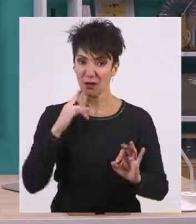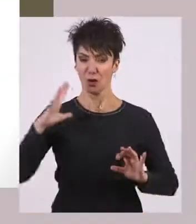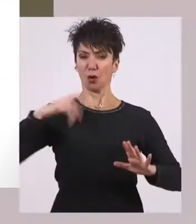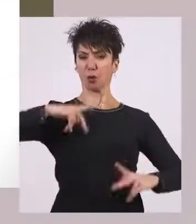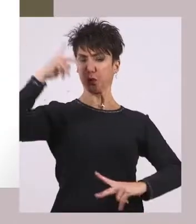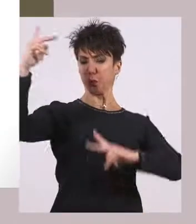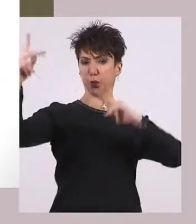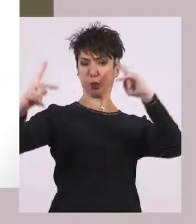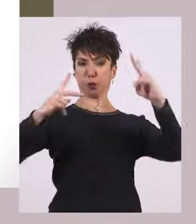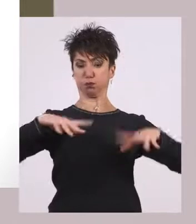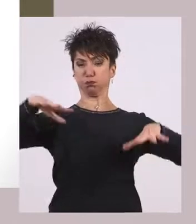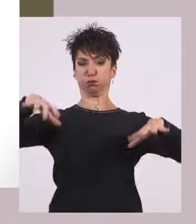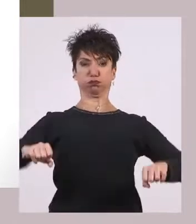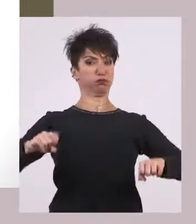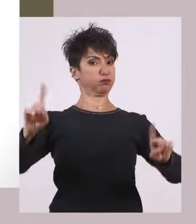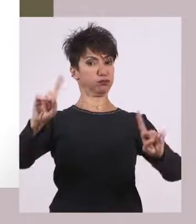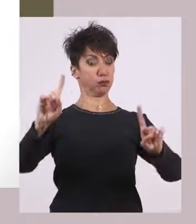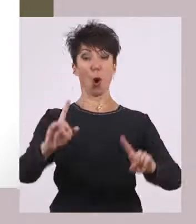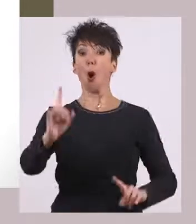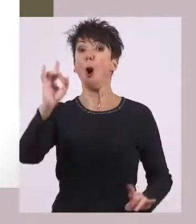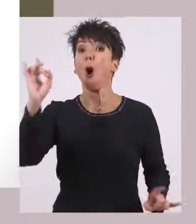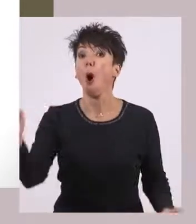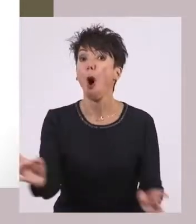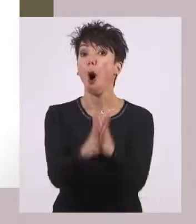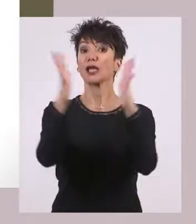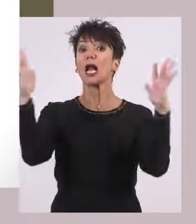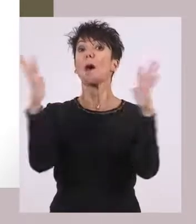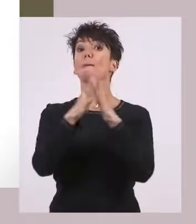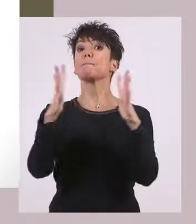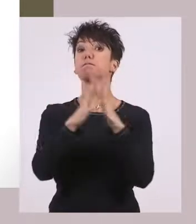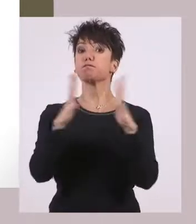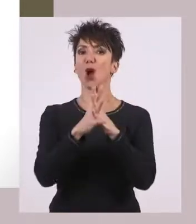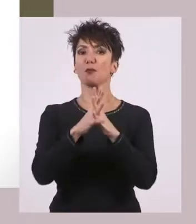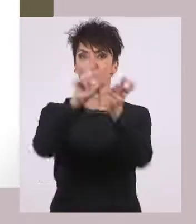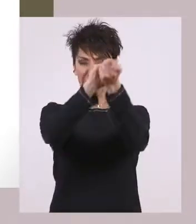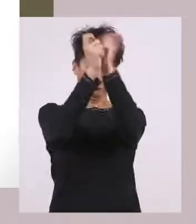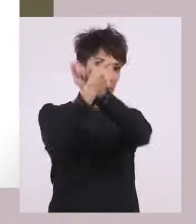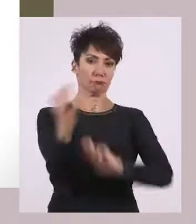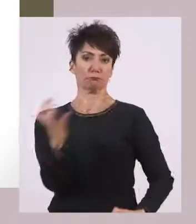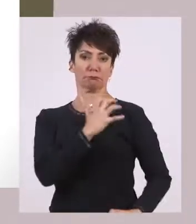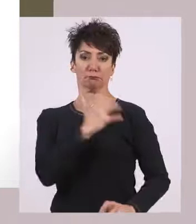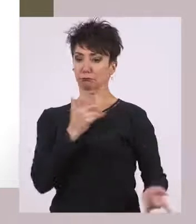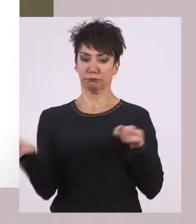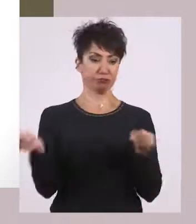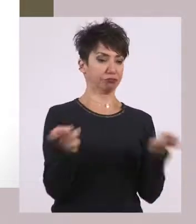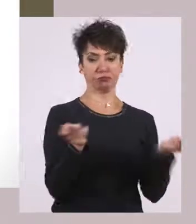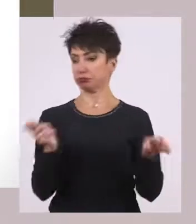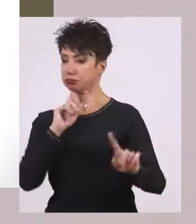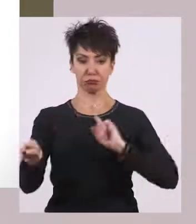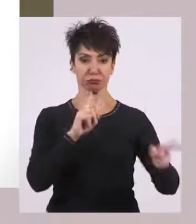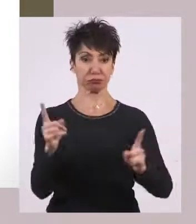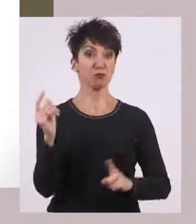όταν συνέβαινε πόλεμος. Και τότε γινόντουσαν αρχιστράτηγοι. Ουσιαστική διοίκηση